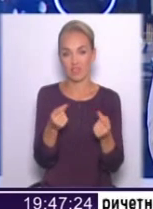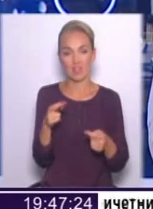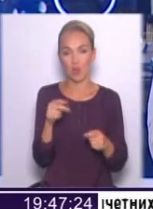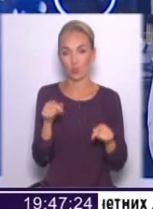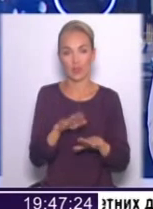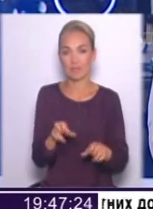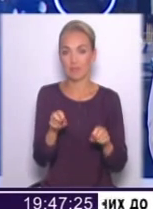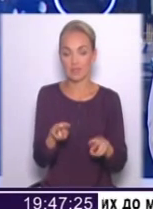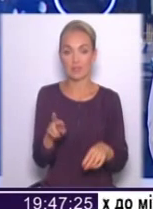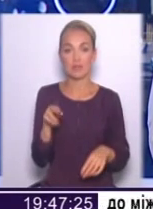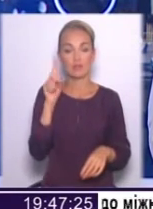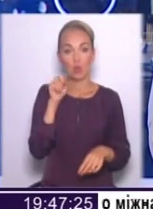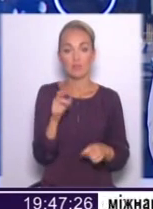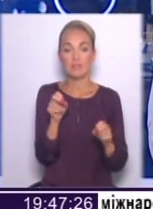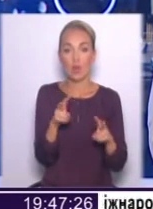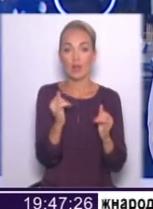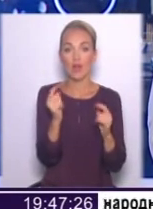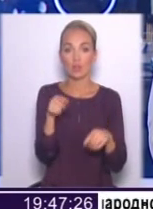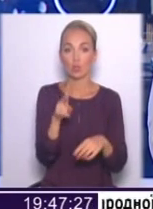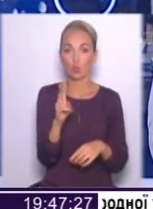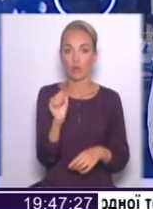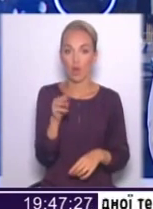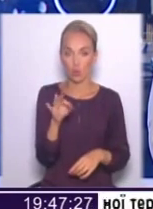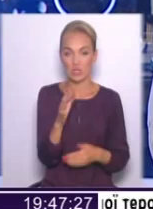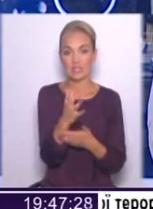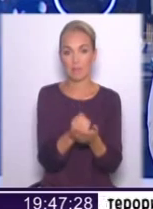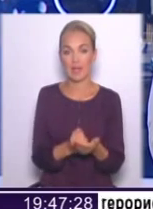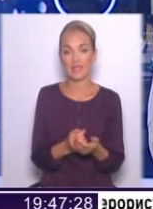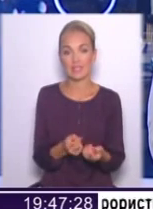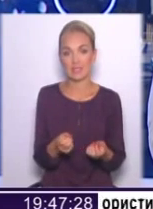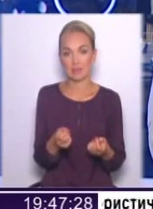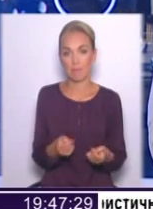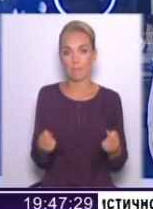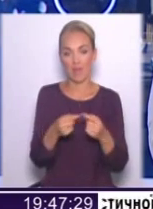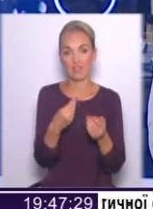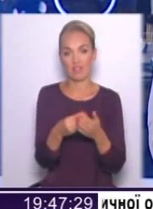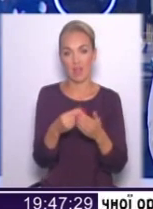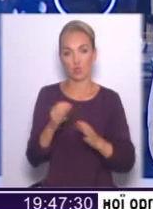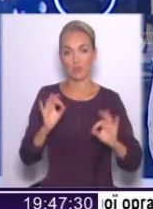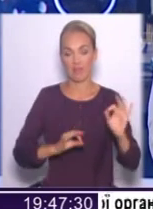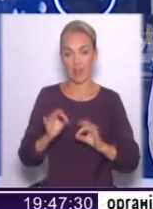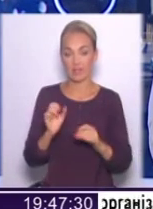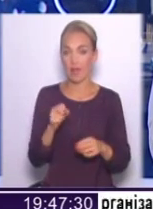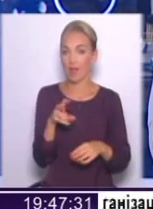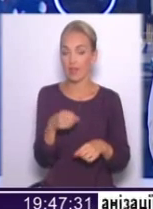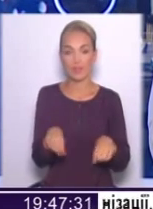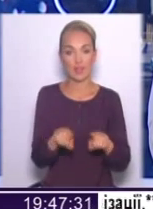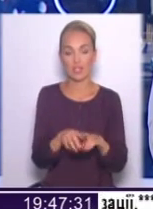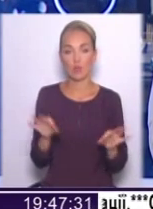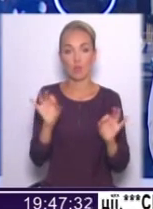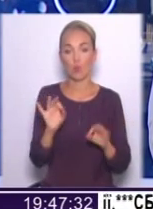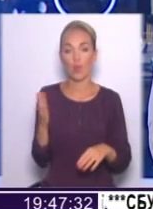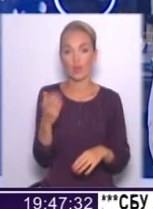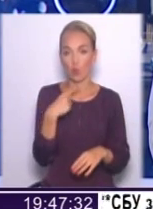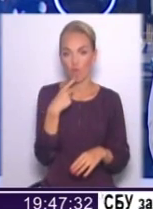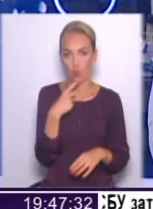спеціаліст, але я пам'ятаю, що спеціально для тих, хто в АТО, там збереглися певні фінансові преференції. Але не такі, про які говориться, от,